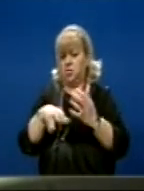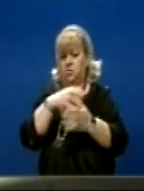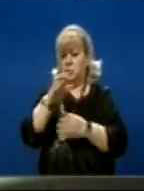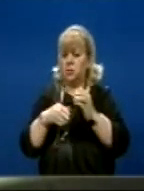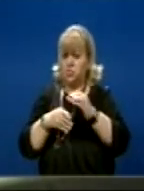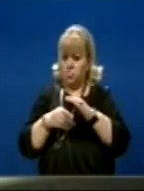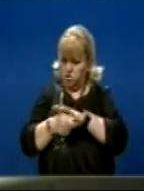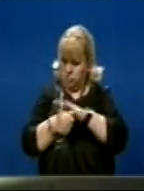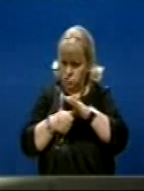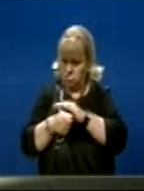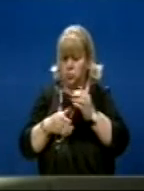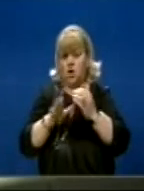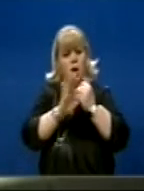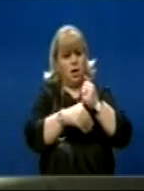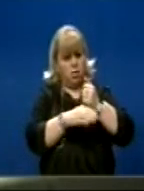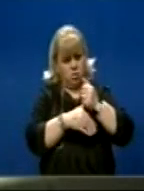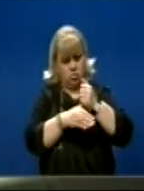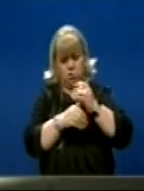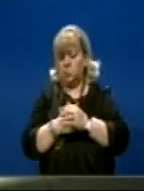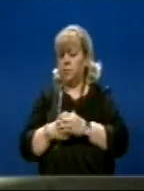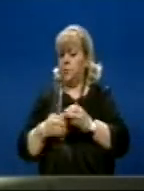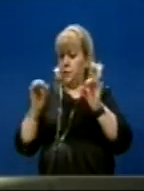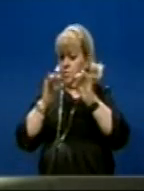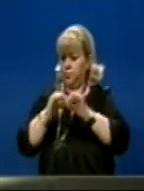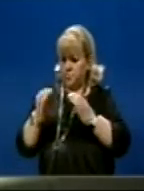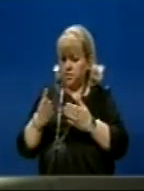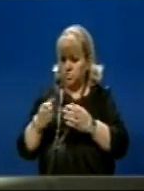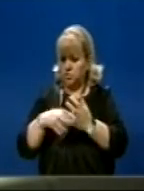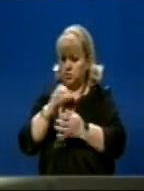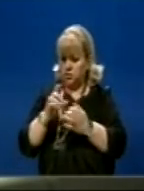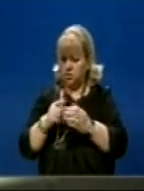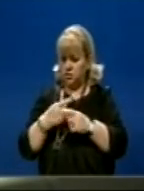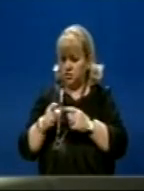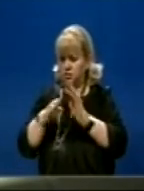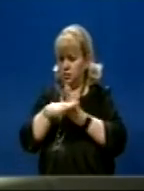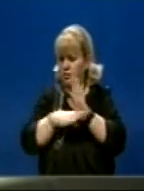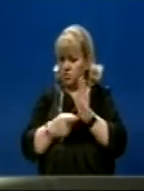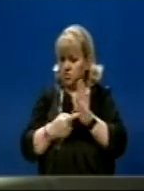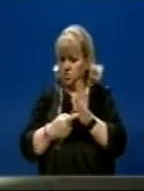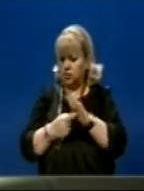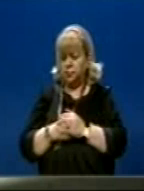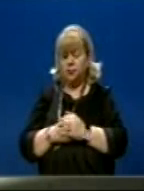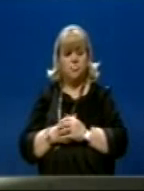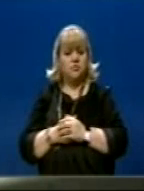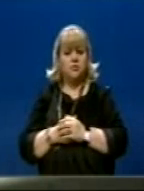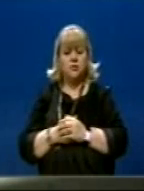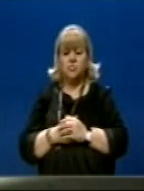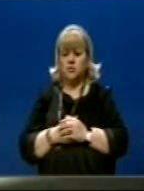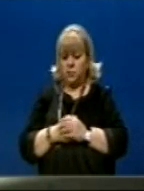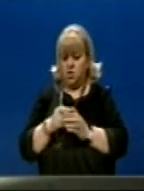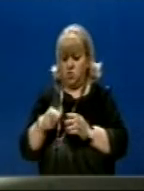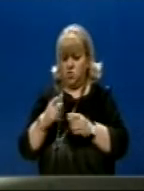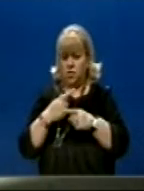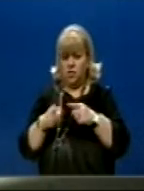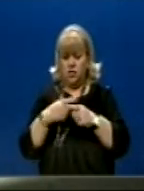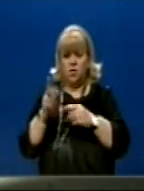Kolopsi shtetëror dhëtë vjen nga hajnit Po kurse si nuk dhëtë mund të vente nga kjo qështë Dhe kur këto rast e